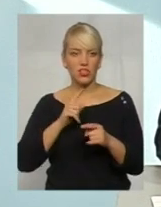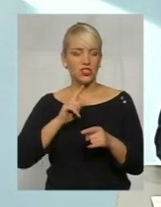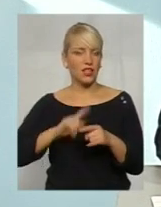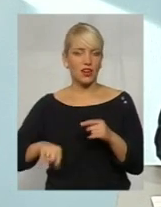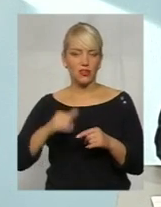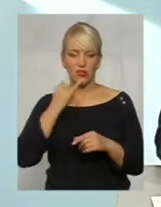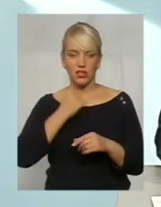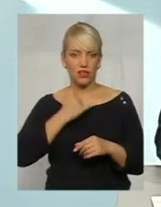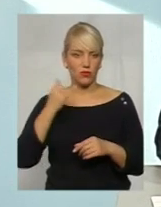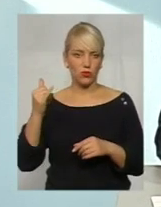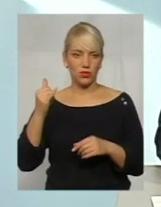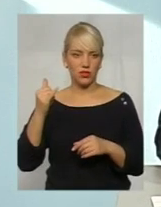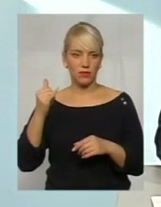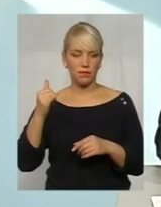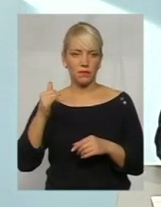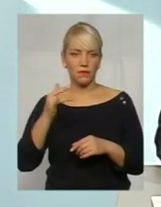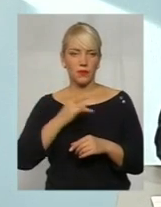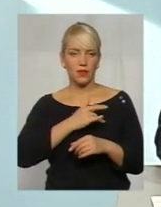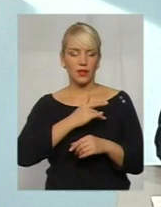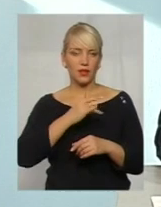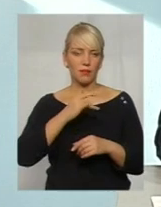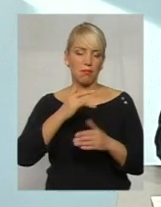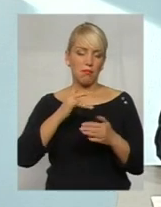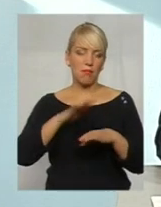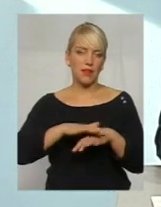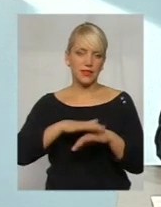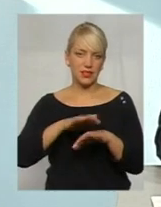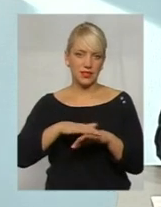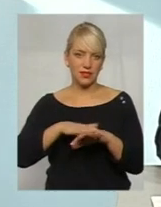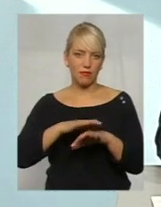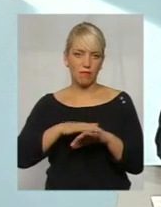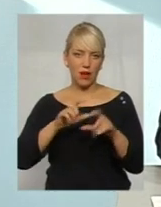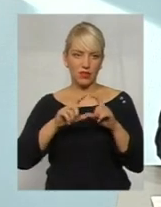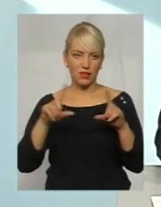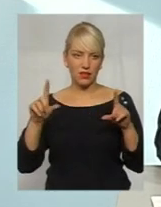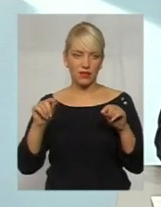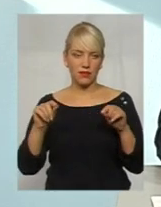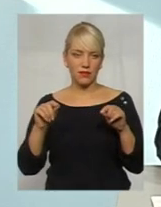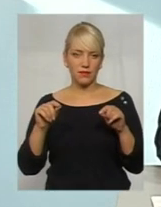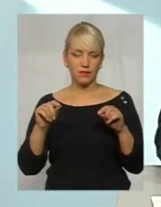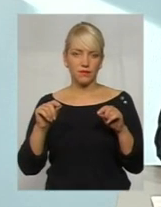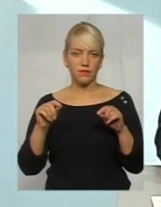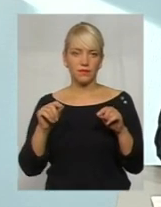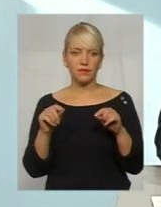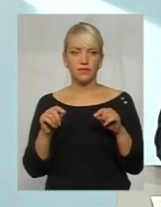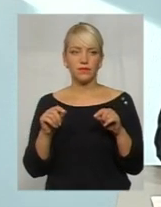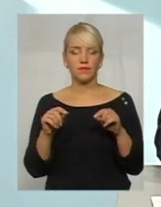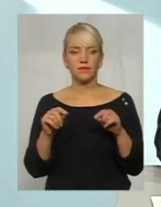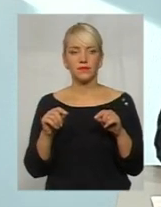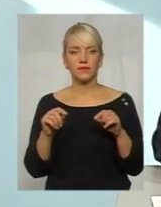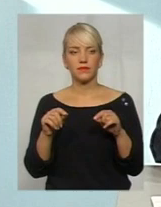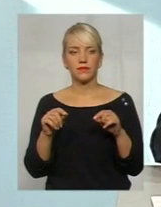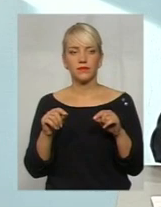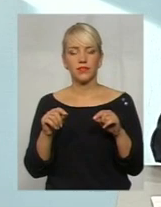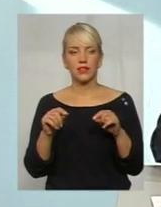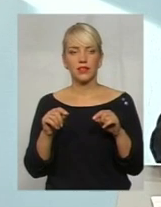телефонувати до банківської установи на короткий номер, або звертатися через мережу